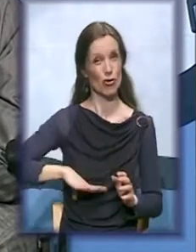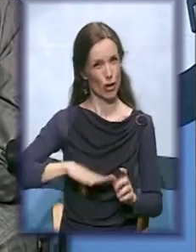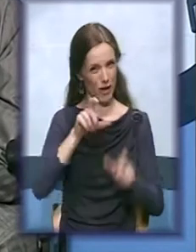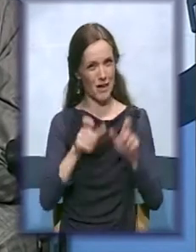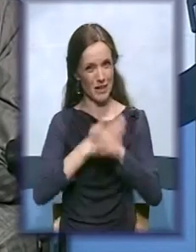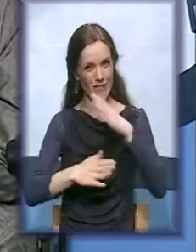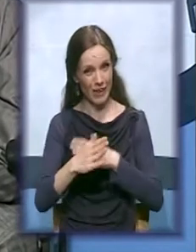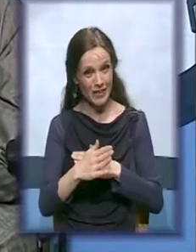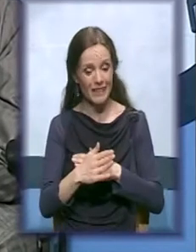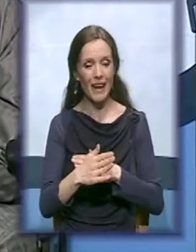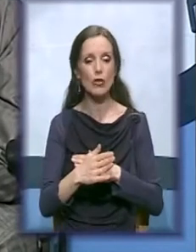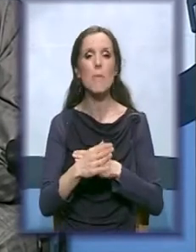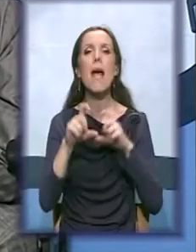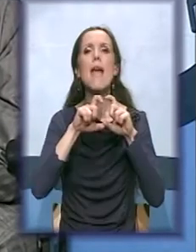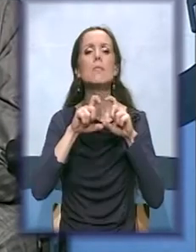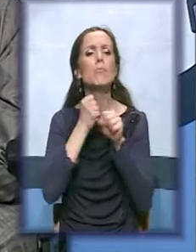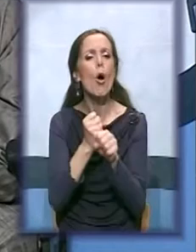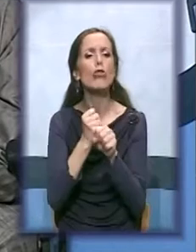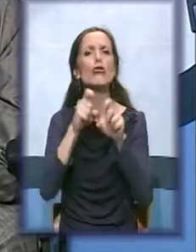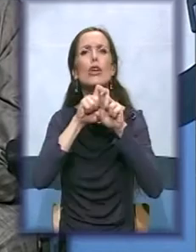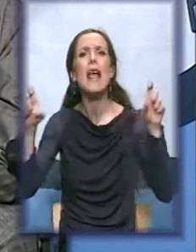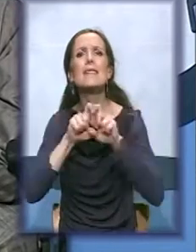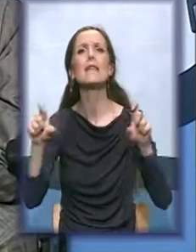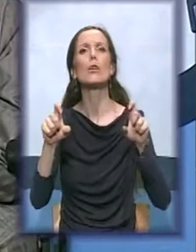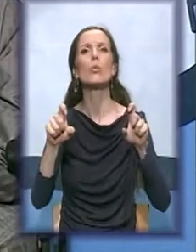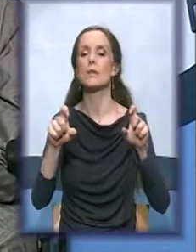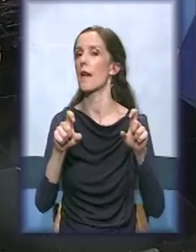institucionalna podruška ne postoji.